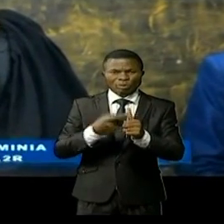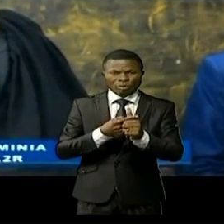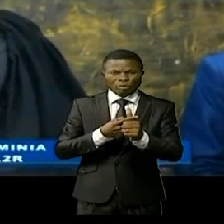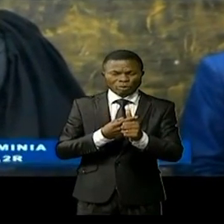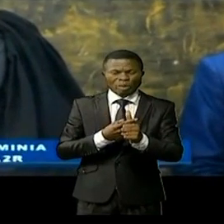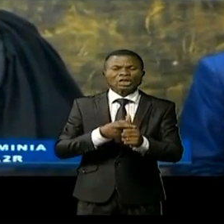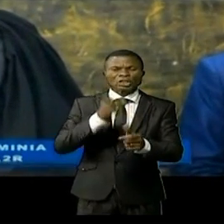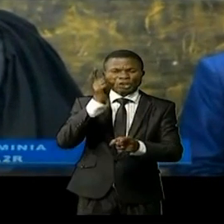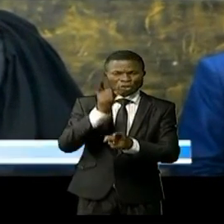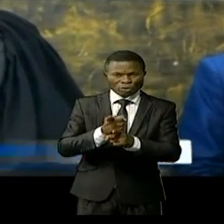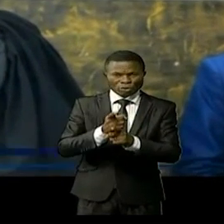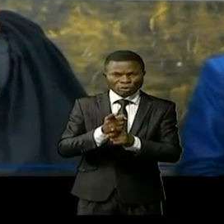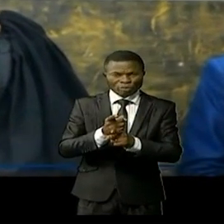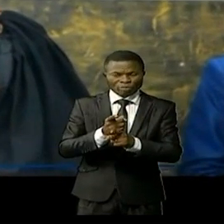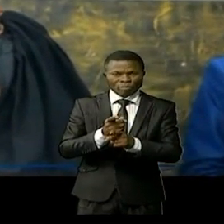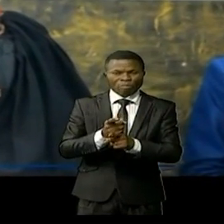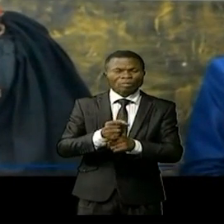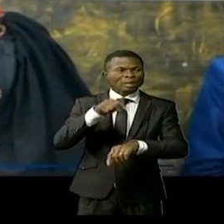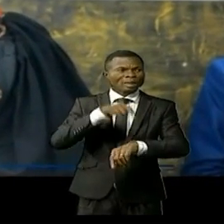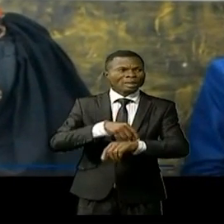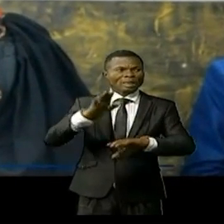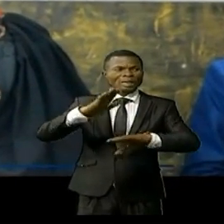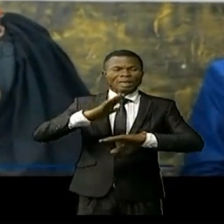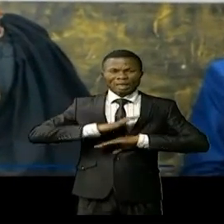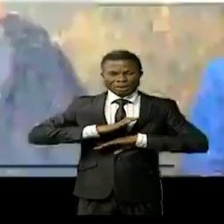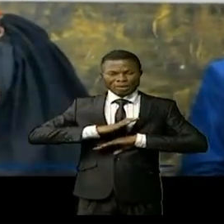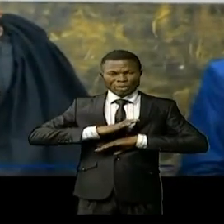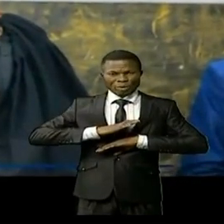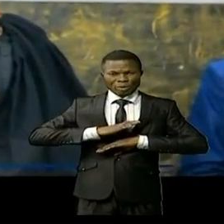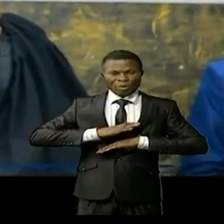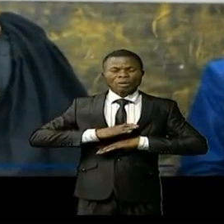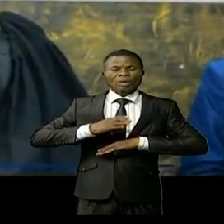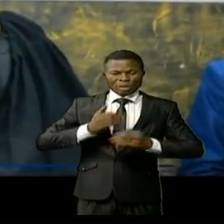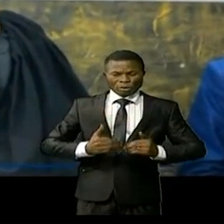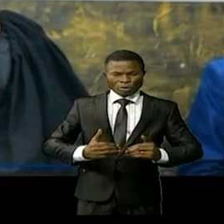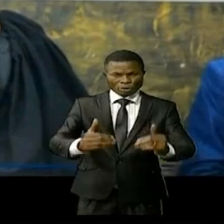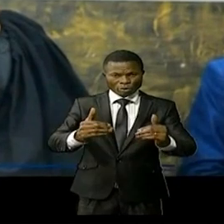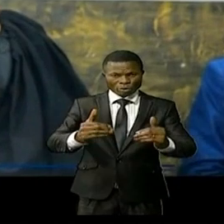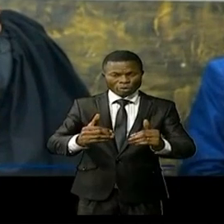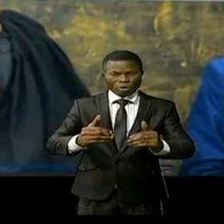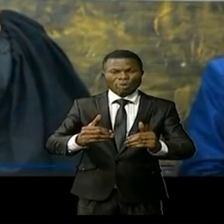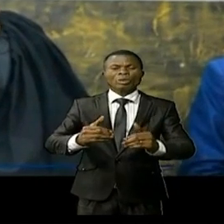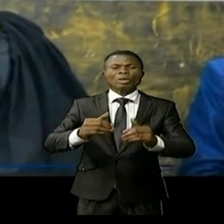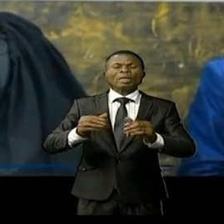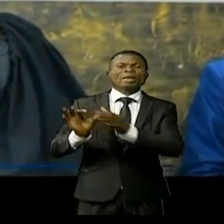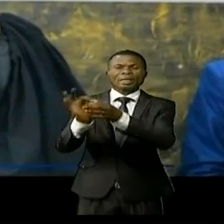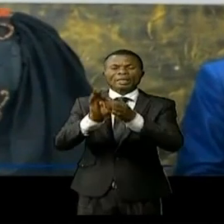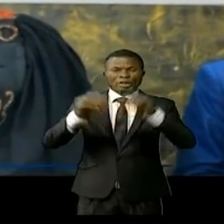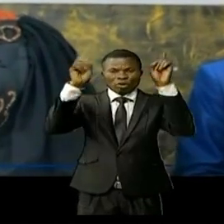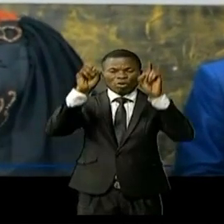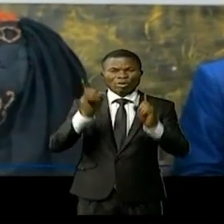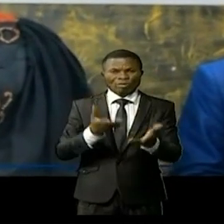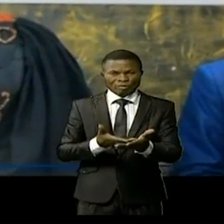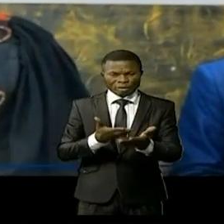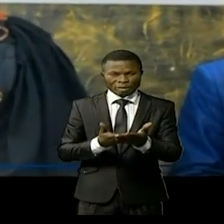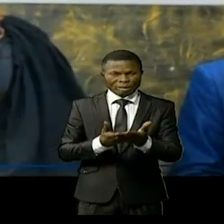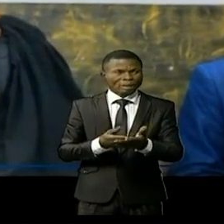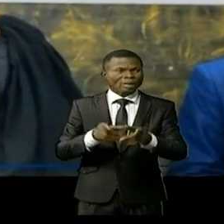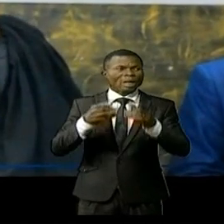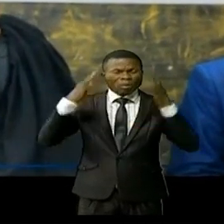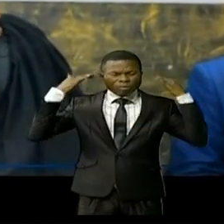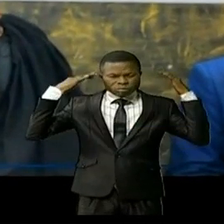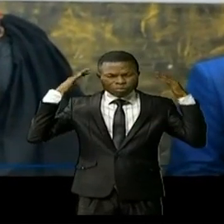titre le mandat satisfaisant en cours à la tête de l'Union africaine Faisons écho